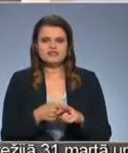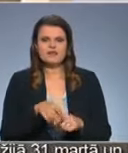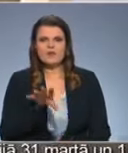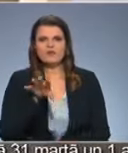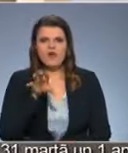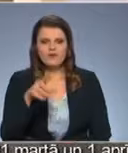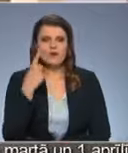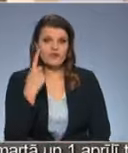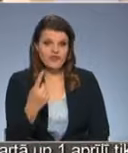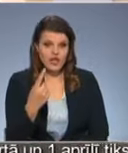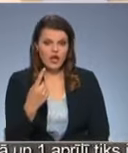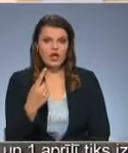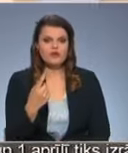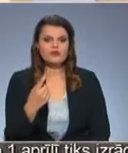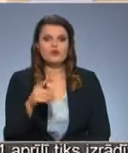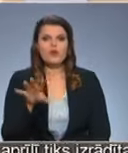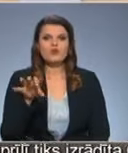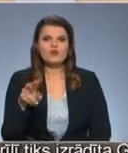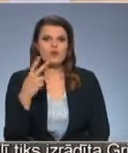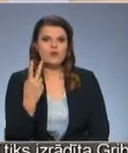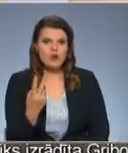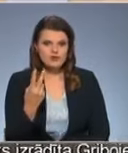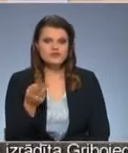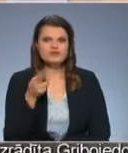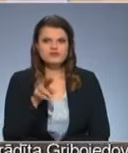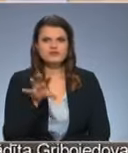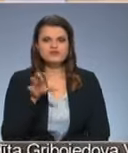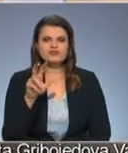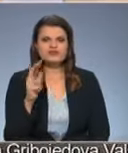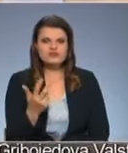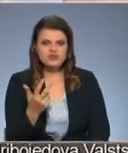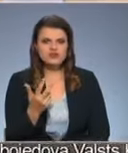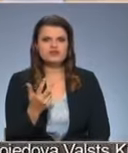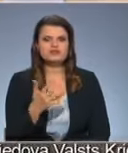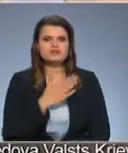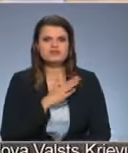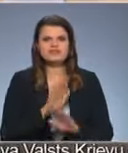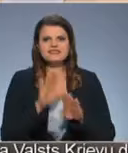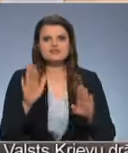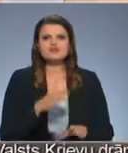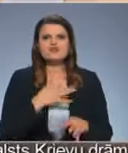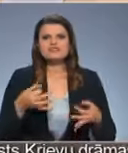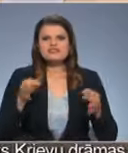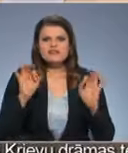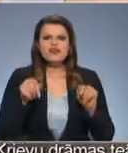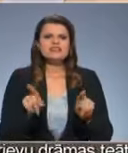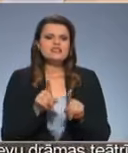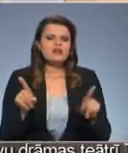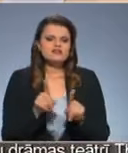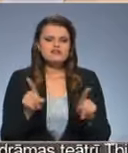Nofotogrāfēju vienu, nofotogrāfēju otru, nofotogrāfēju trešu. Manās izstādēs ir ļoti svarīgi, ka tas ir